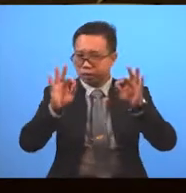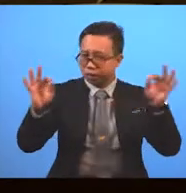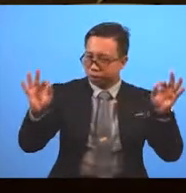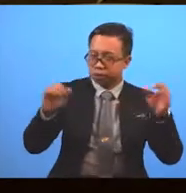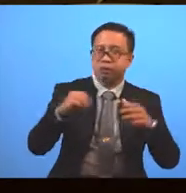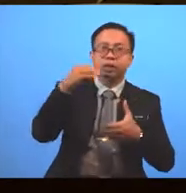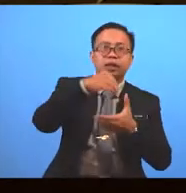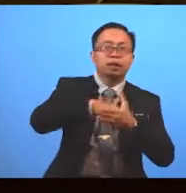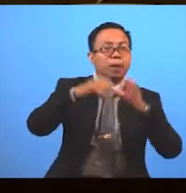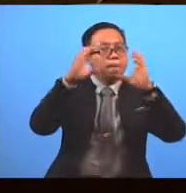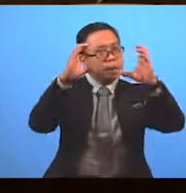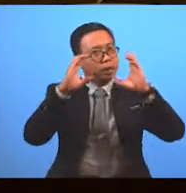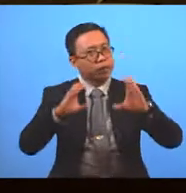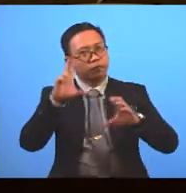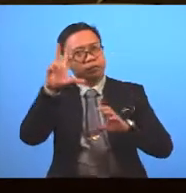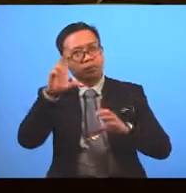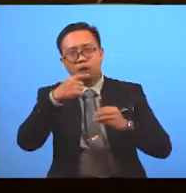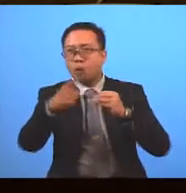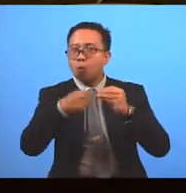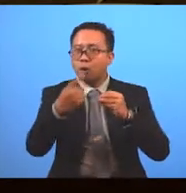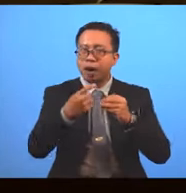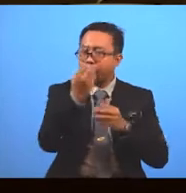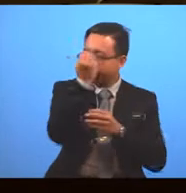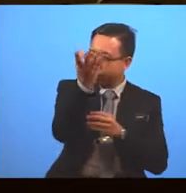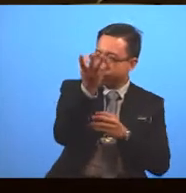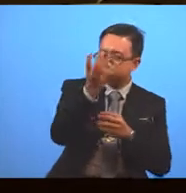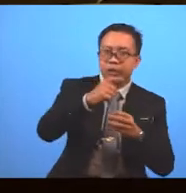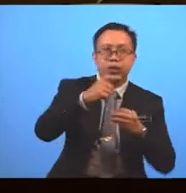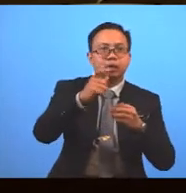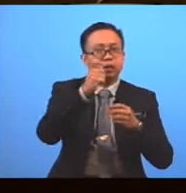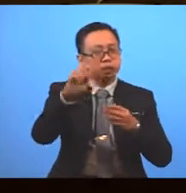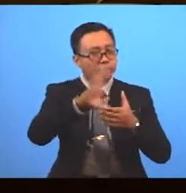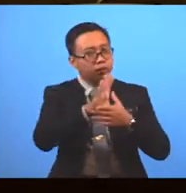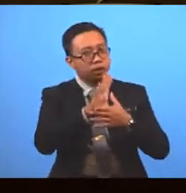Structures In paragraph 3 When commenting About the film